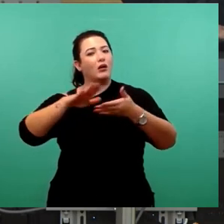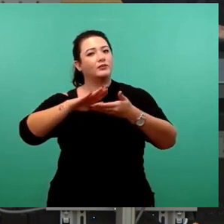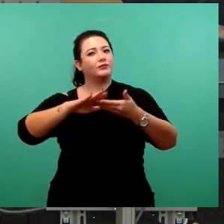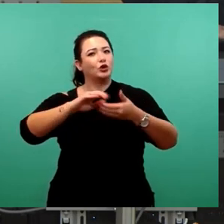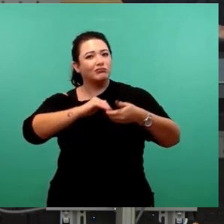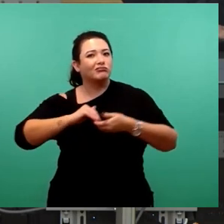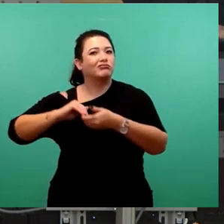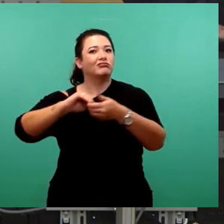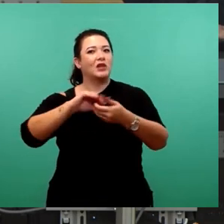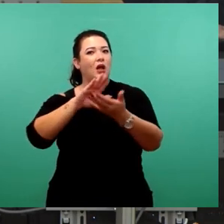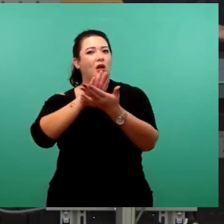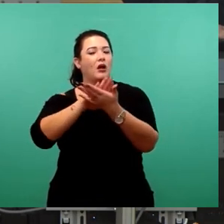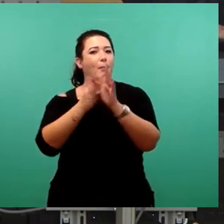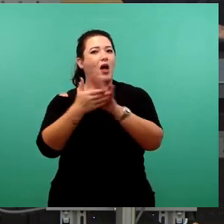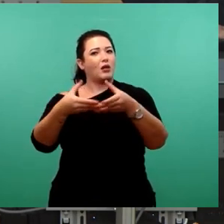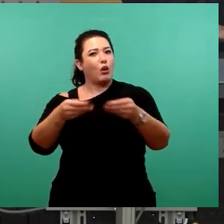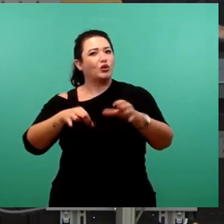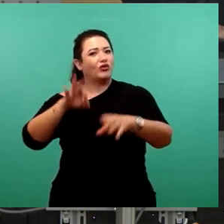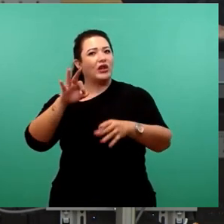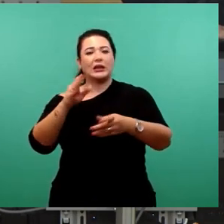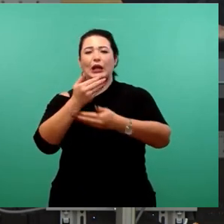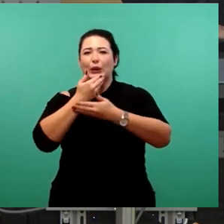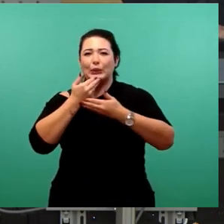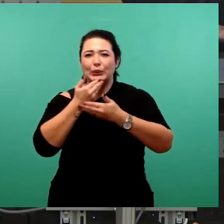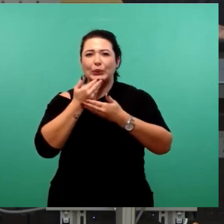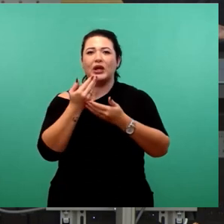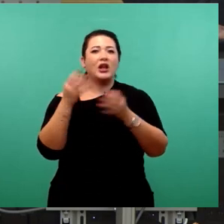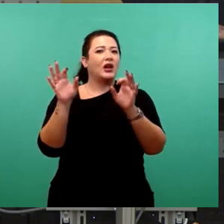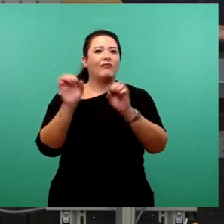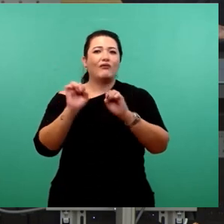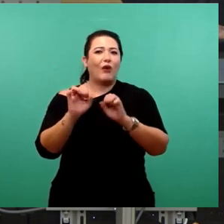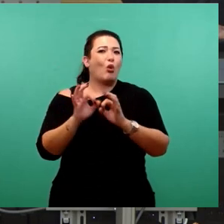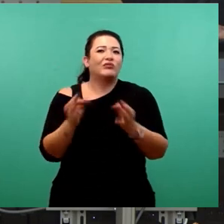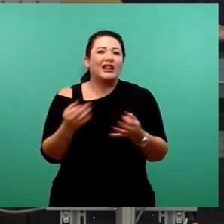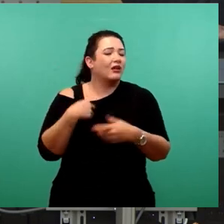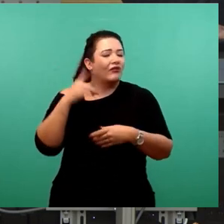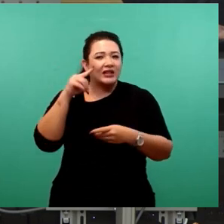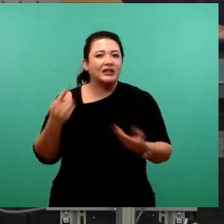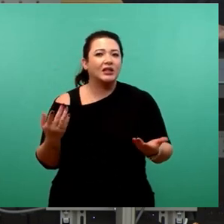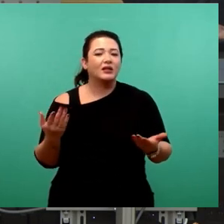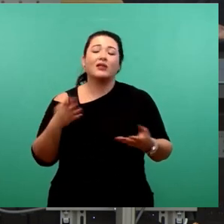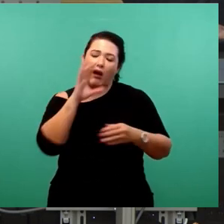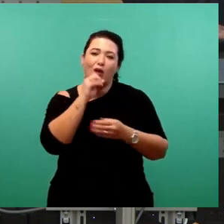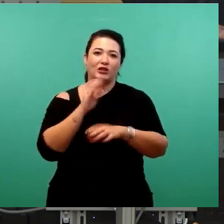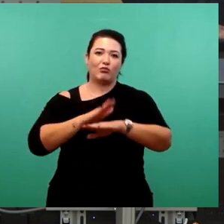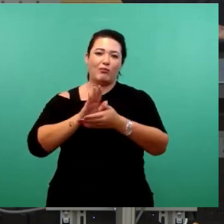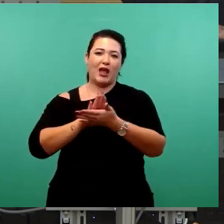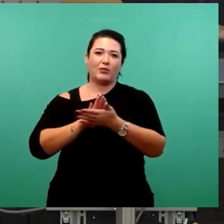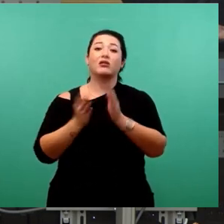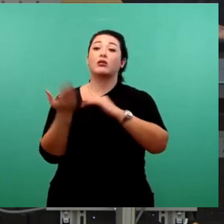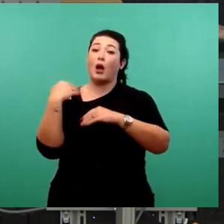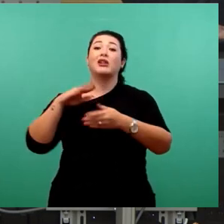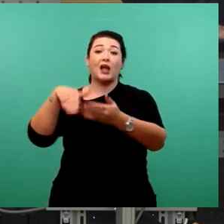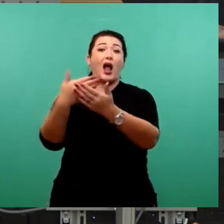Freien Wählern bereit, die Dissidenten waren bereit, die SPD war sowieso dazu bereit. Es gab das Angebot, aber es wurde überhaupt nicht